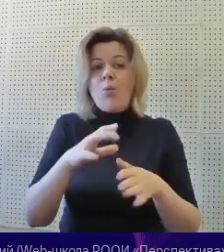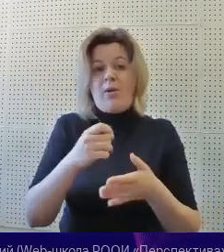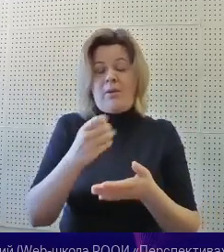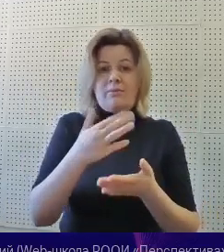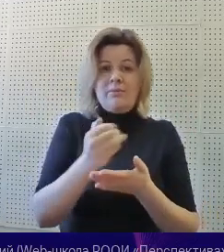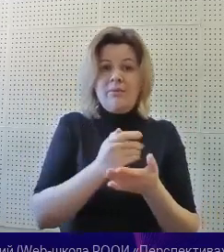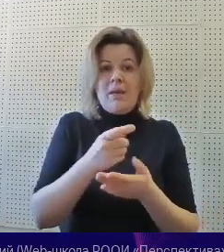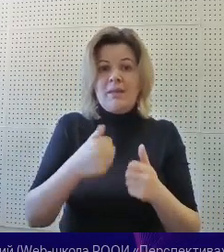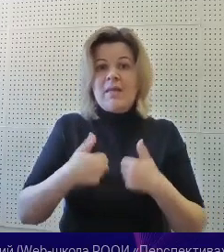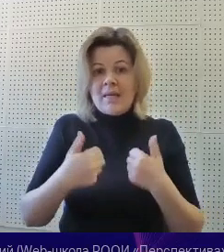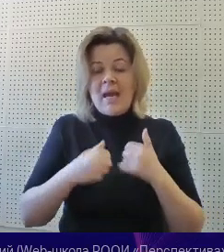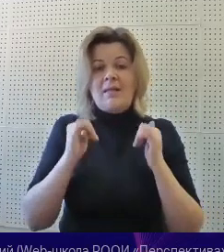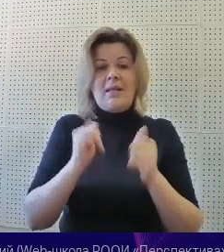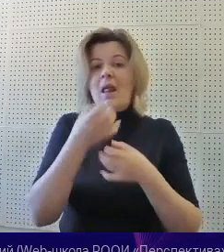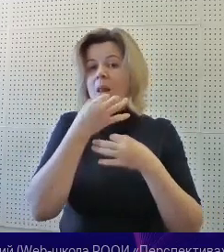любой аудитории.